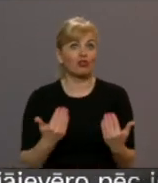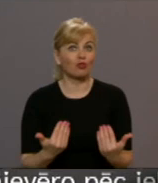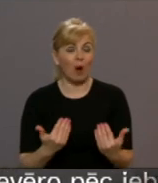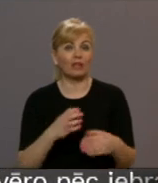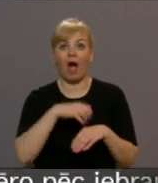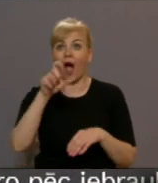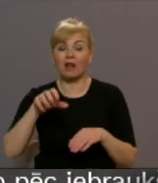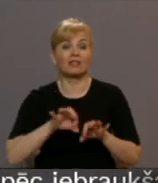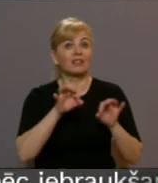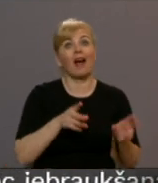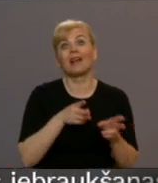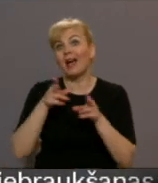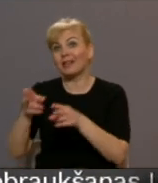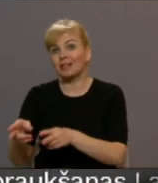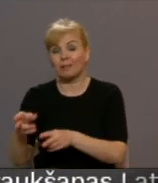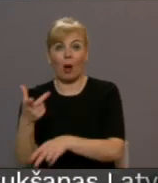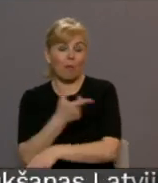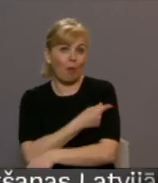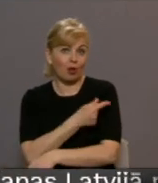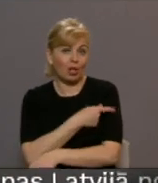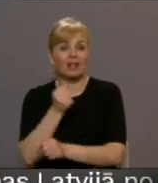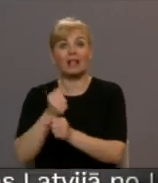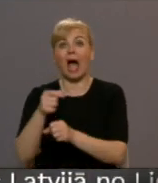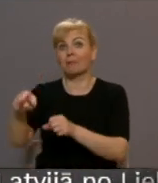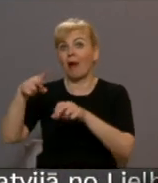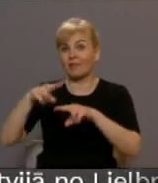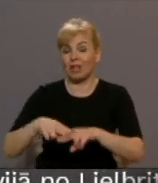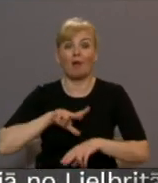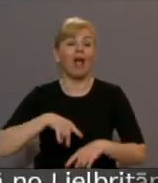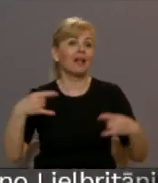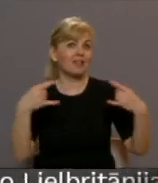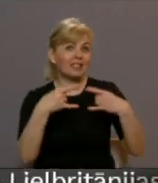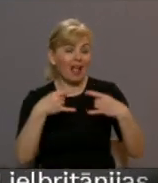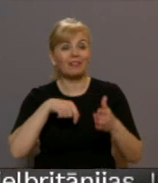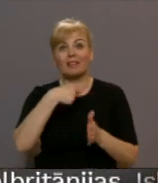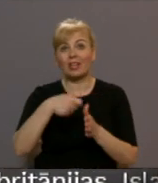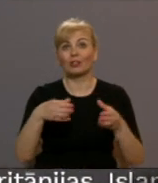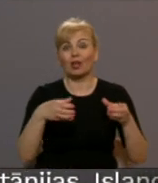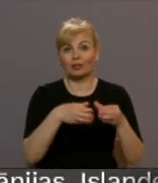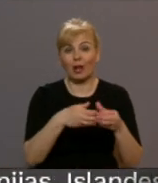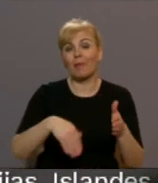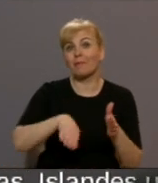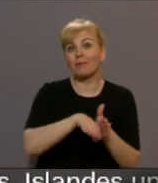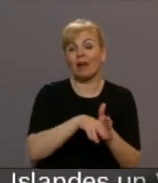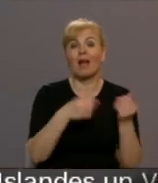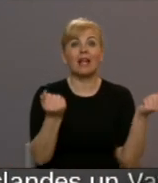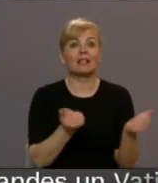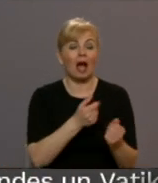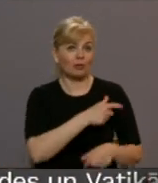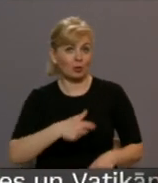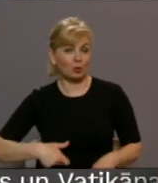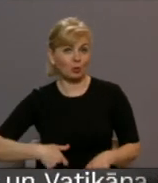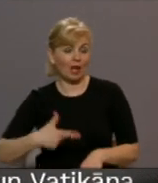mediķi sāk izbraukumu potēšanu darba kolektīvos. Latvijas televīzijas filmēšanas grupa pievienojās darbinieku un studentu